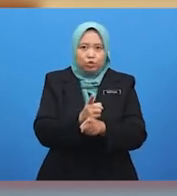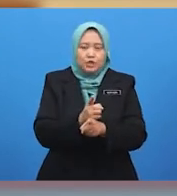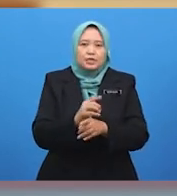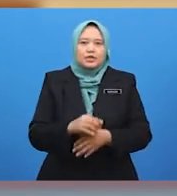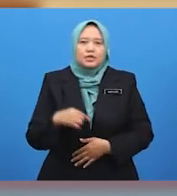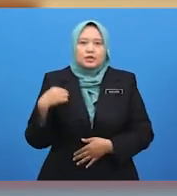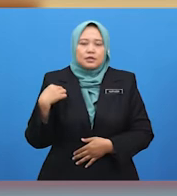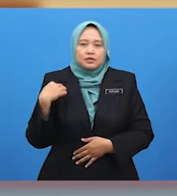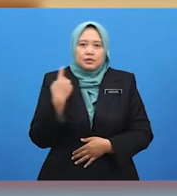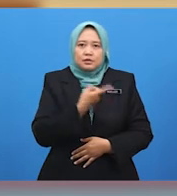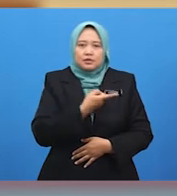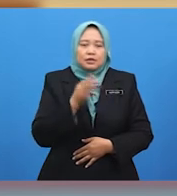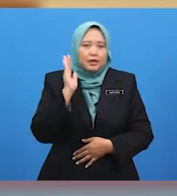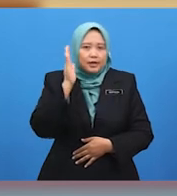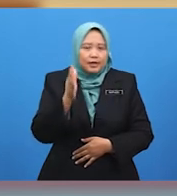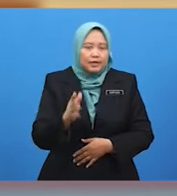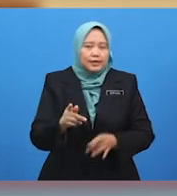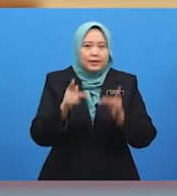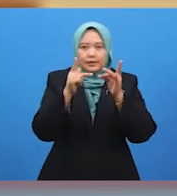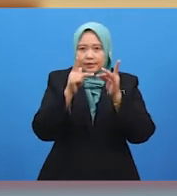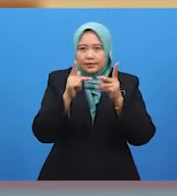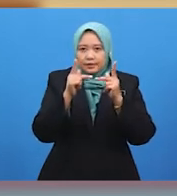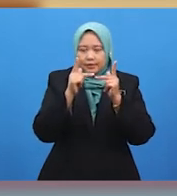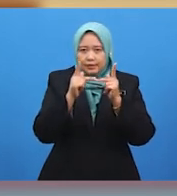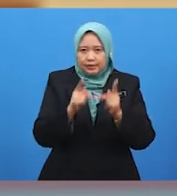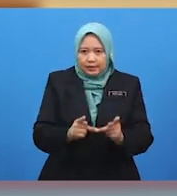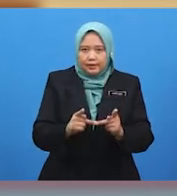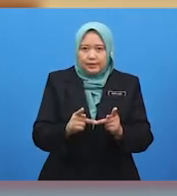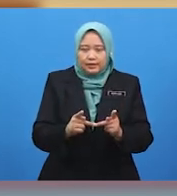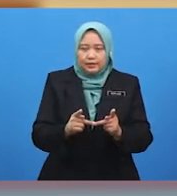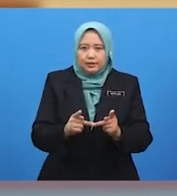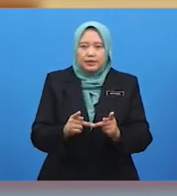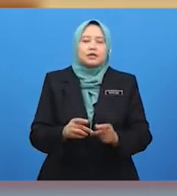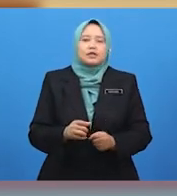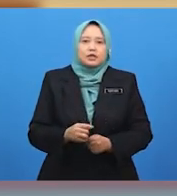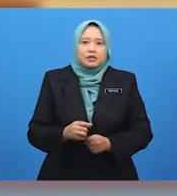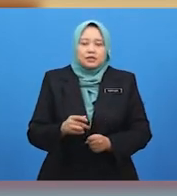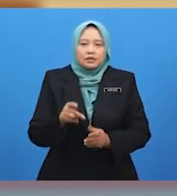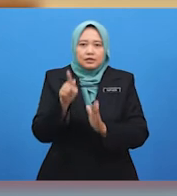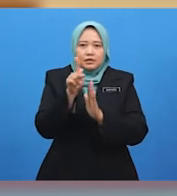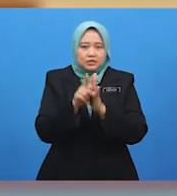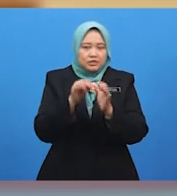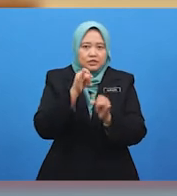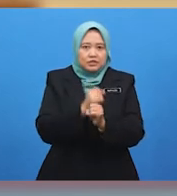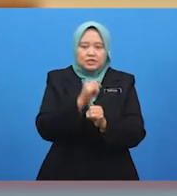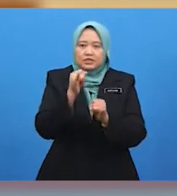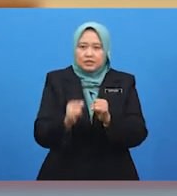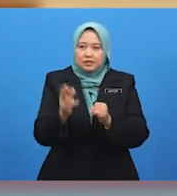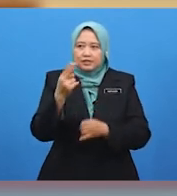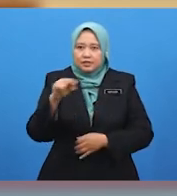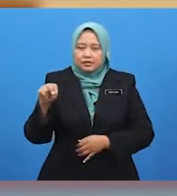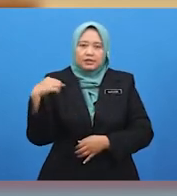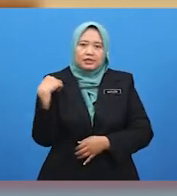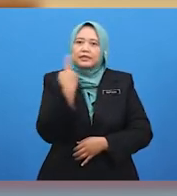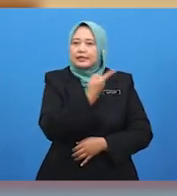mengekalkan kesejahteraan kepada kejiranan. Baik. Sebelum kita ke cara kedua,